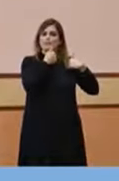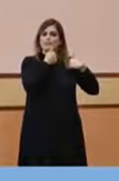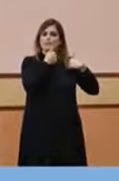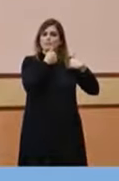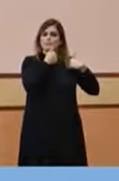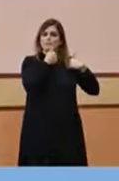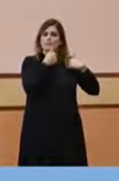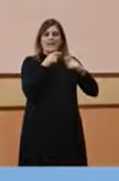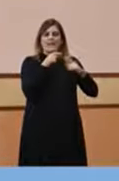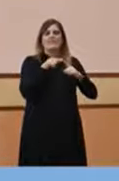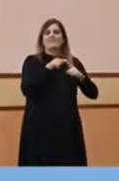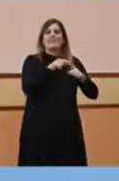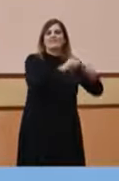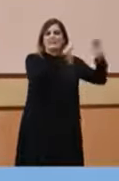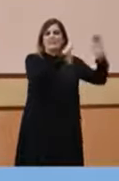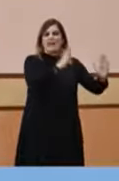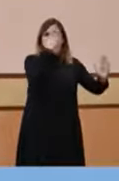proper,